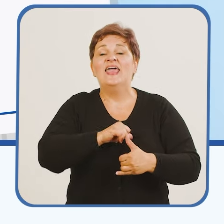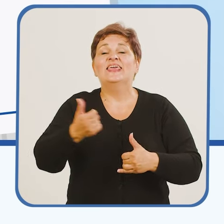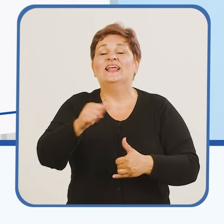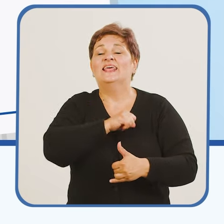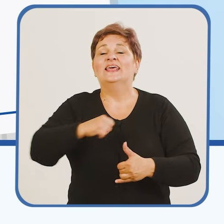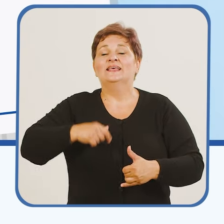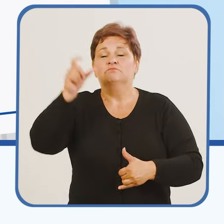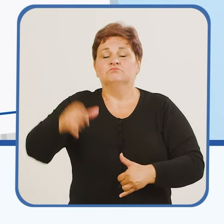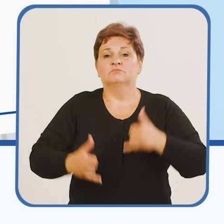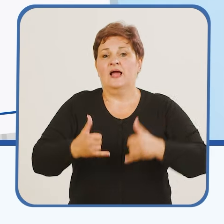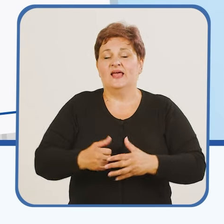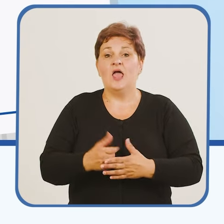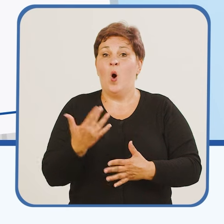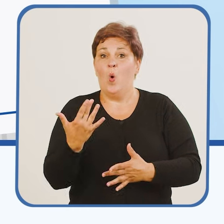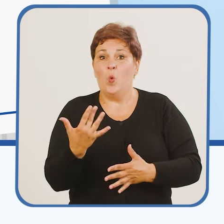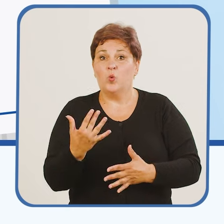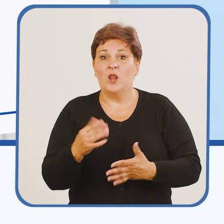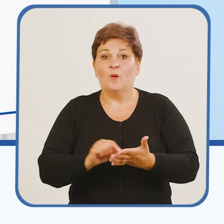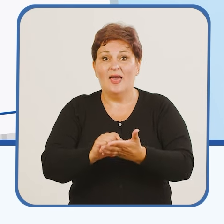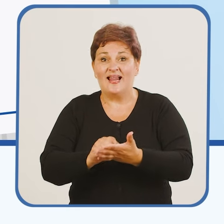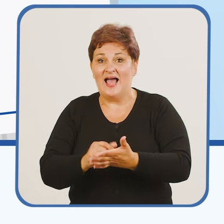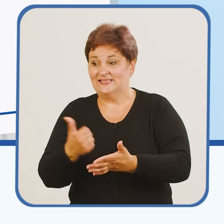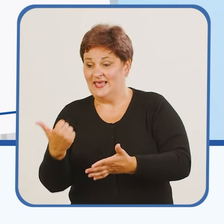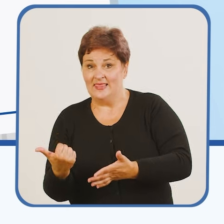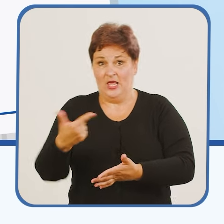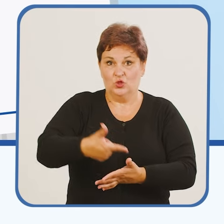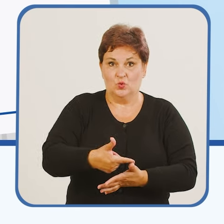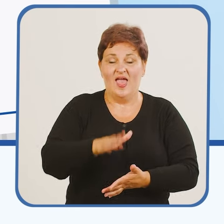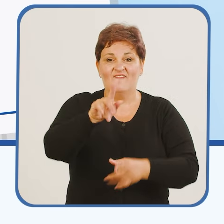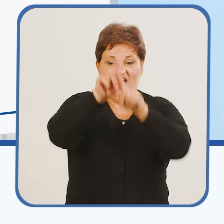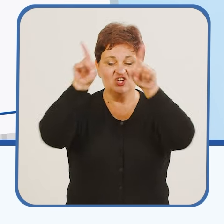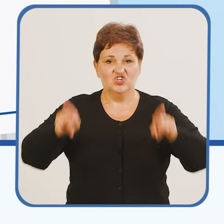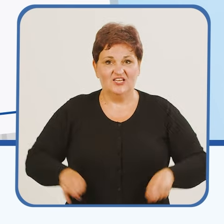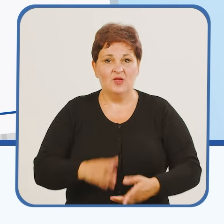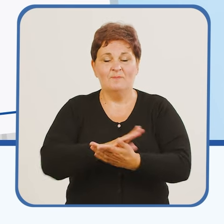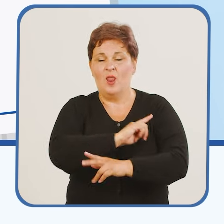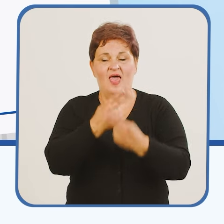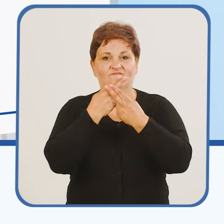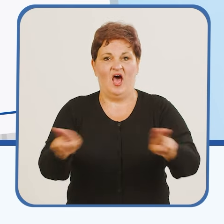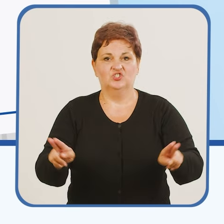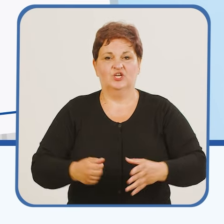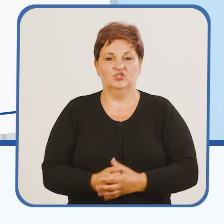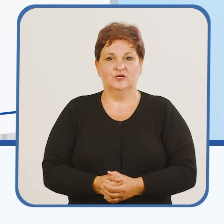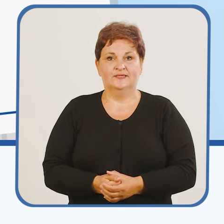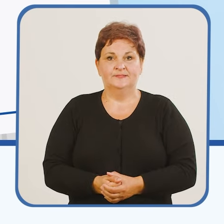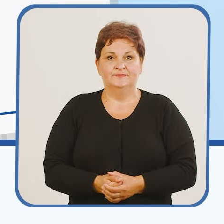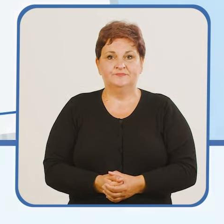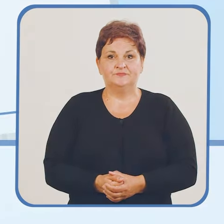ili neovisnog kandidata, jer ukoliko biste glasovali za obje opcije, vaš listić bio bi nevažeći.